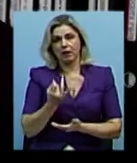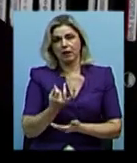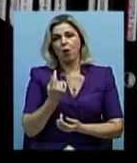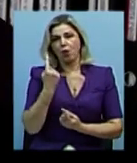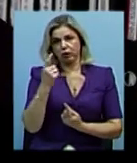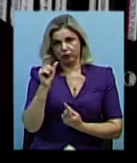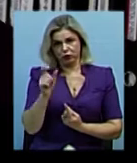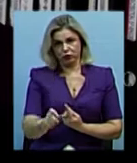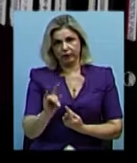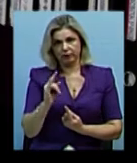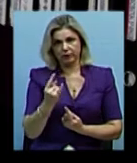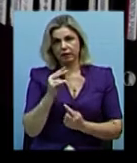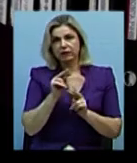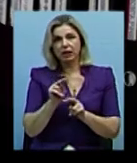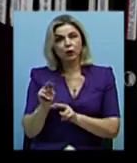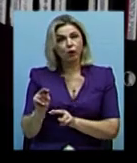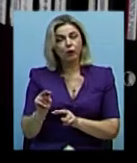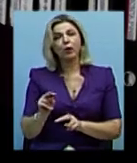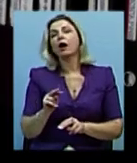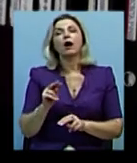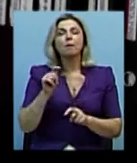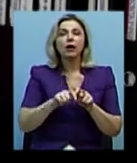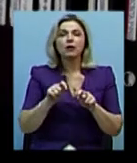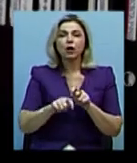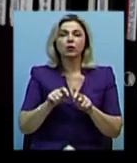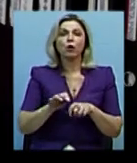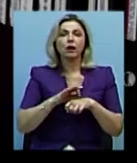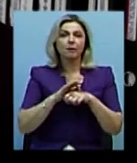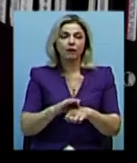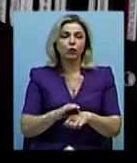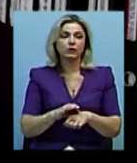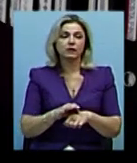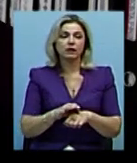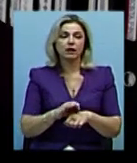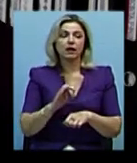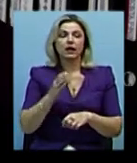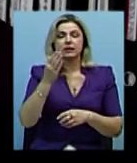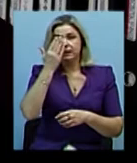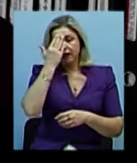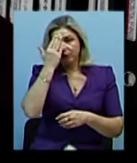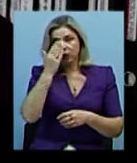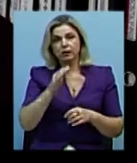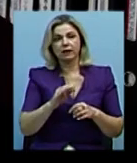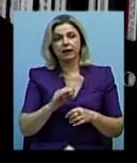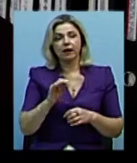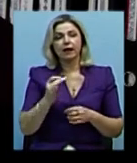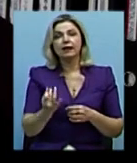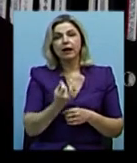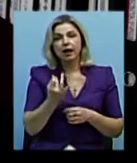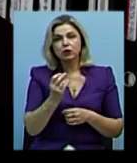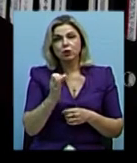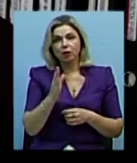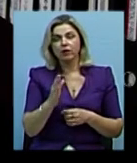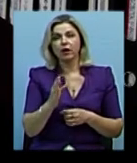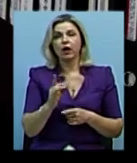дитини відслідковуємо. Моніторинг проводиться здібностей, інтересів,